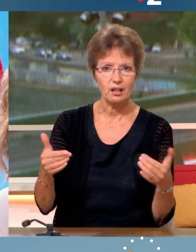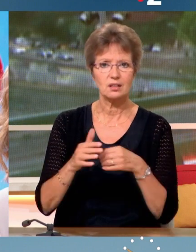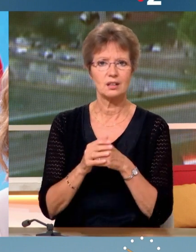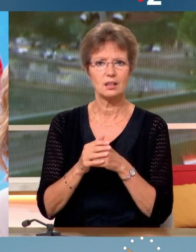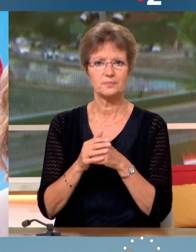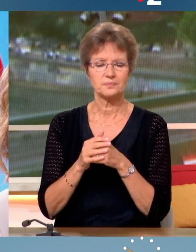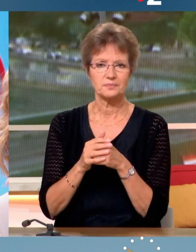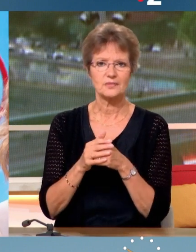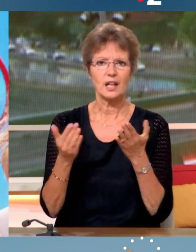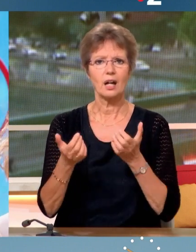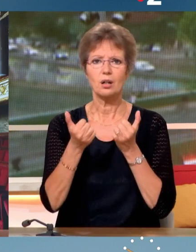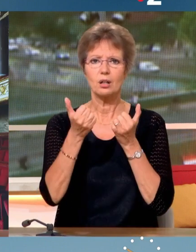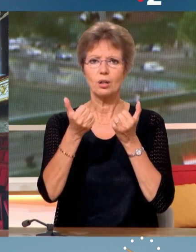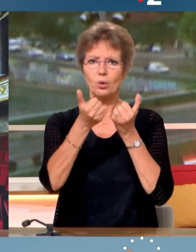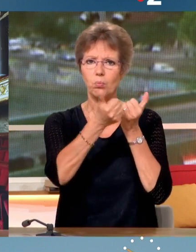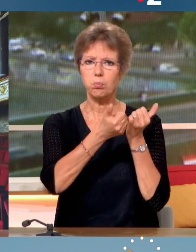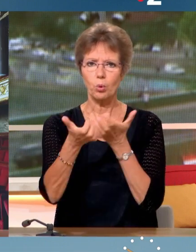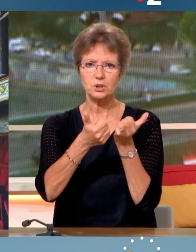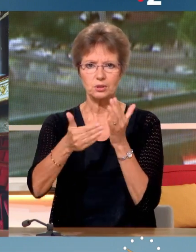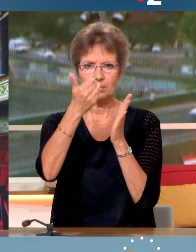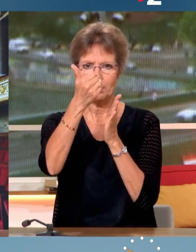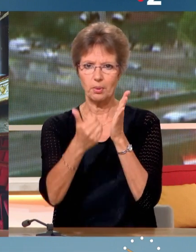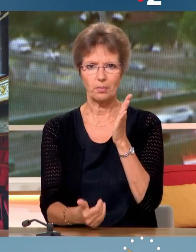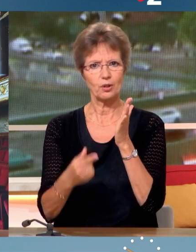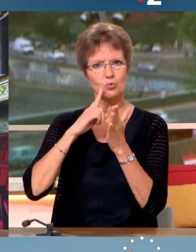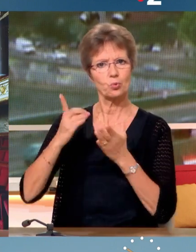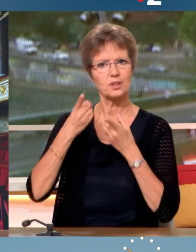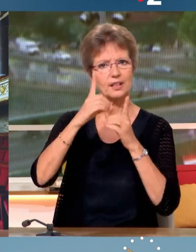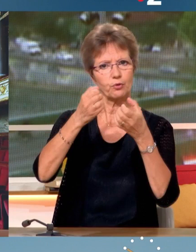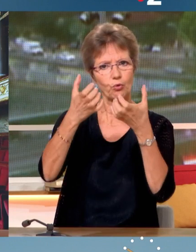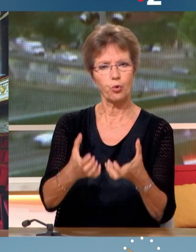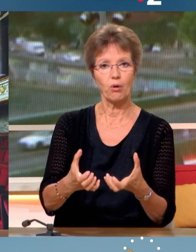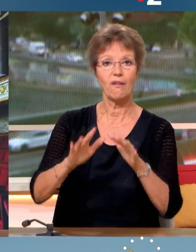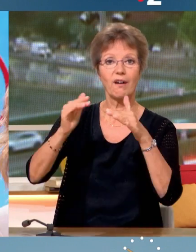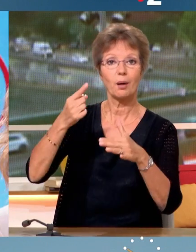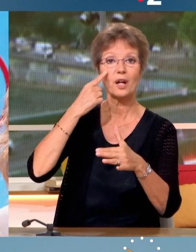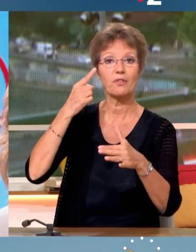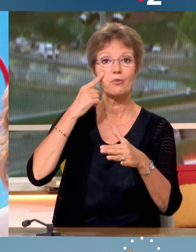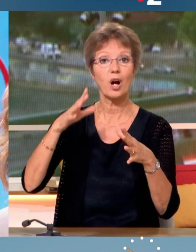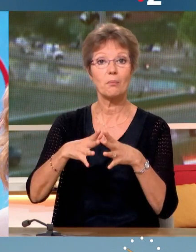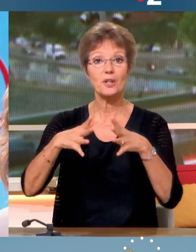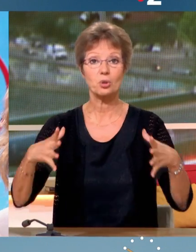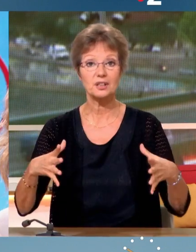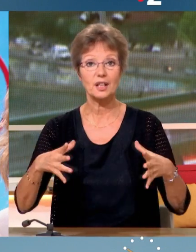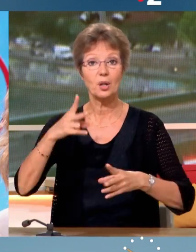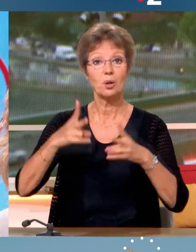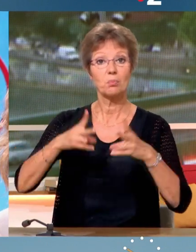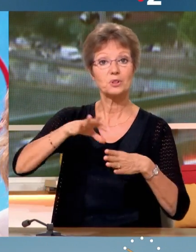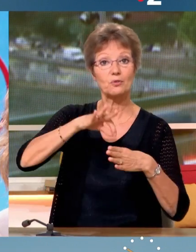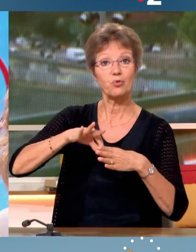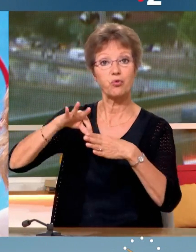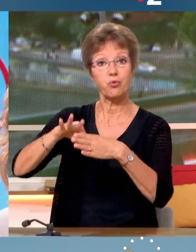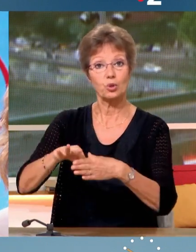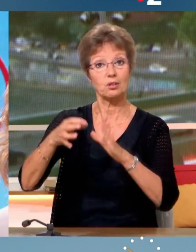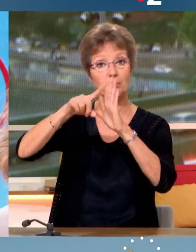propositions, puisque désormais, nous sommes un groupe qui pourra faire des propositions de loi. On verra si la majorité, par exemple, accepte de voter un certain nombre de